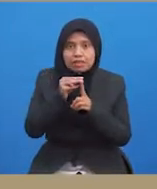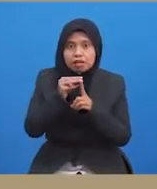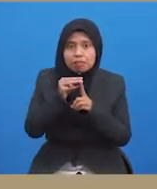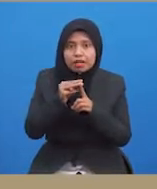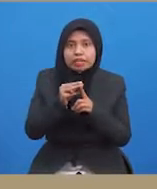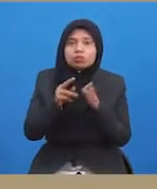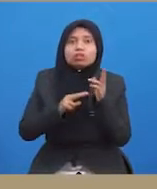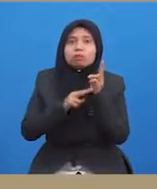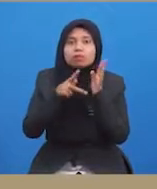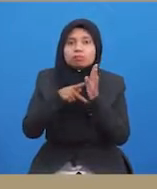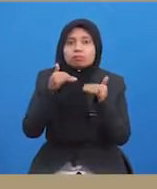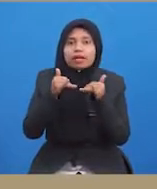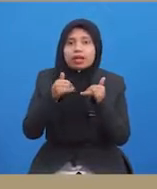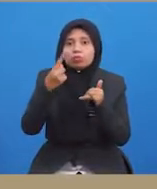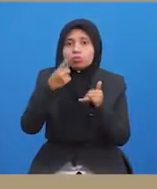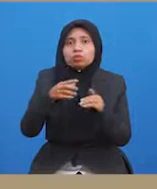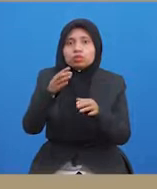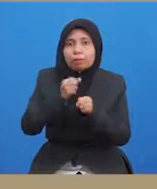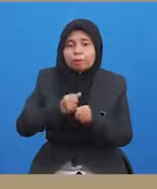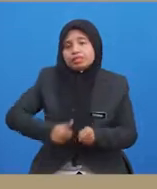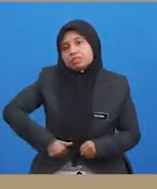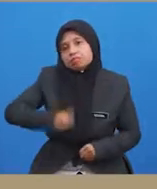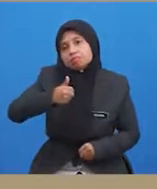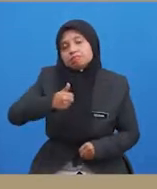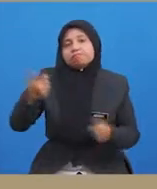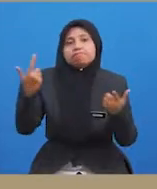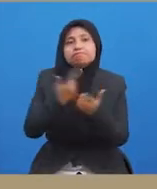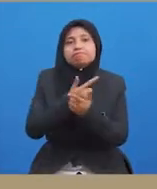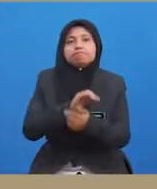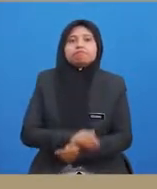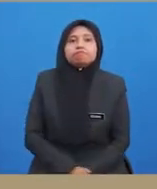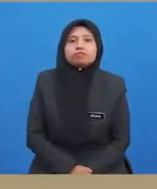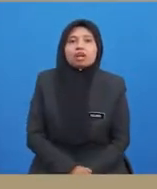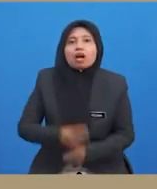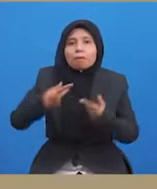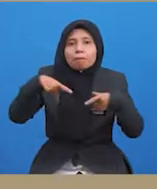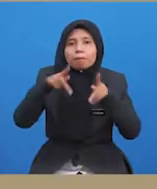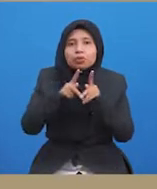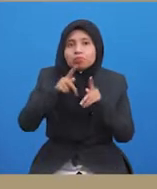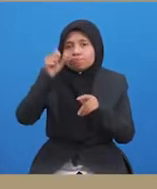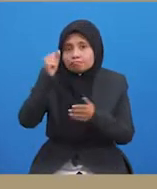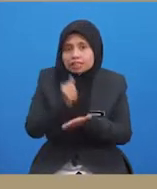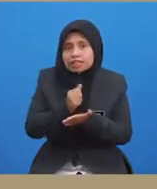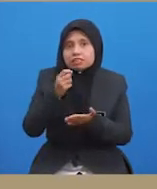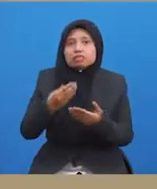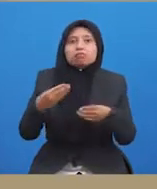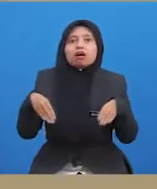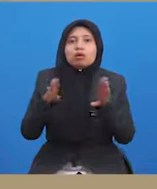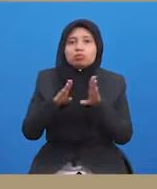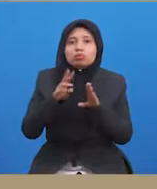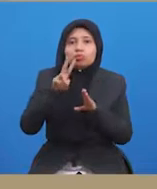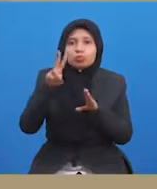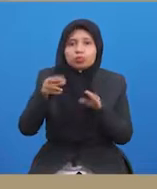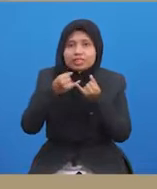pemain pertahanan tersebut ialah untuk memenangi perlawanan. Perlu ditegaskan di sini bahawa